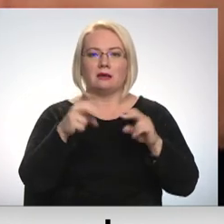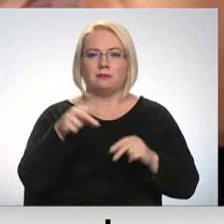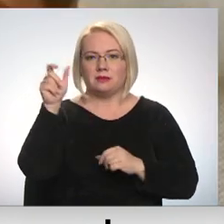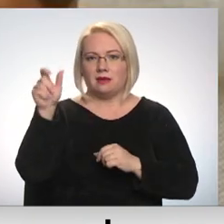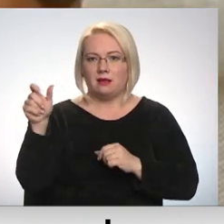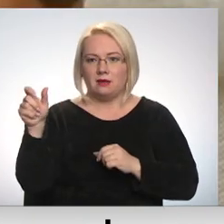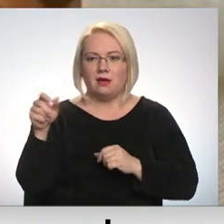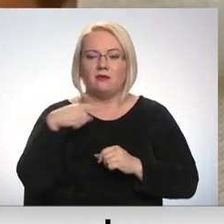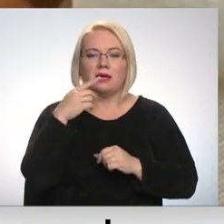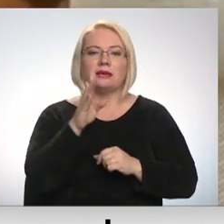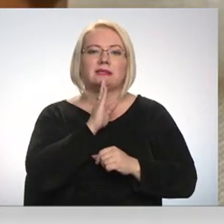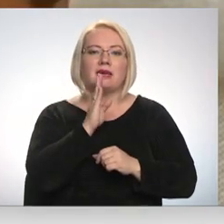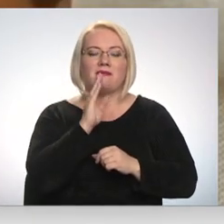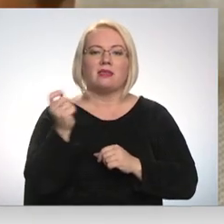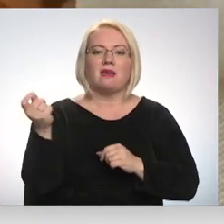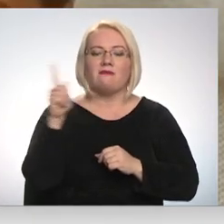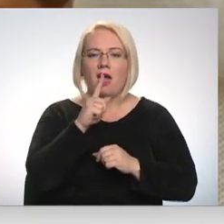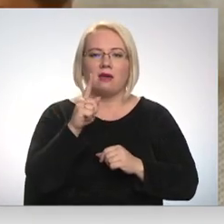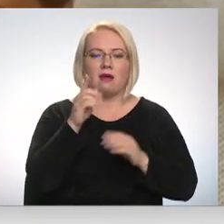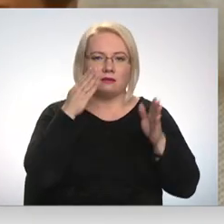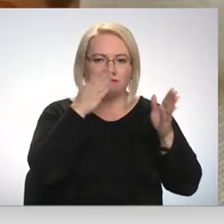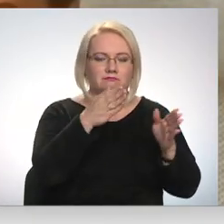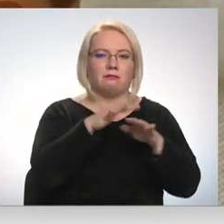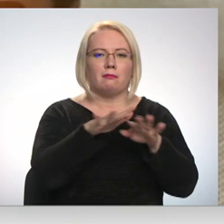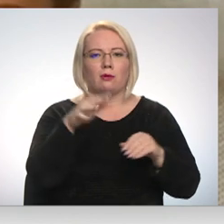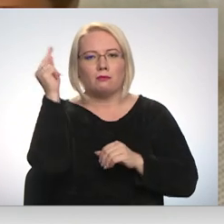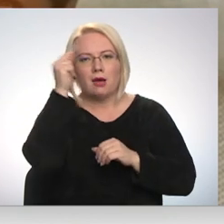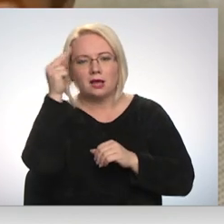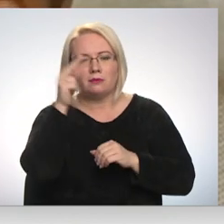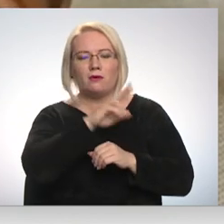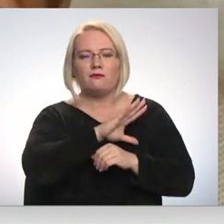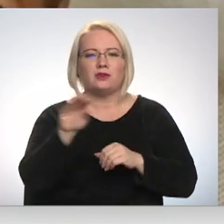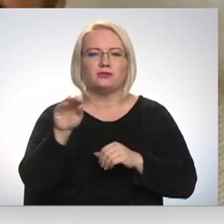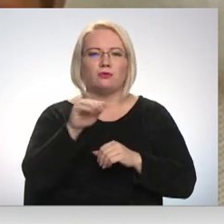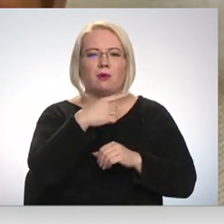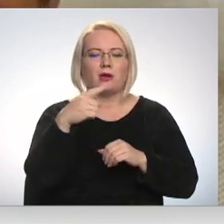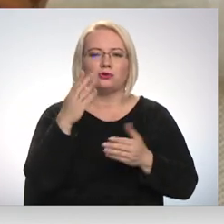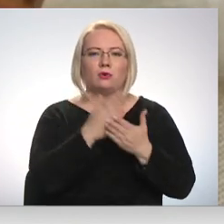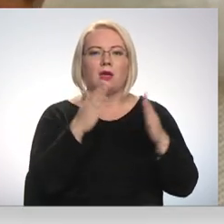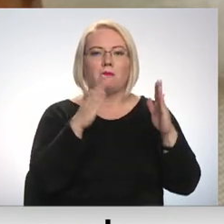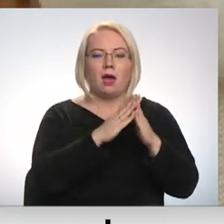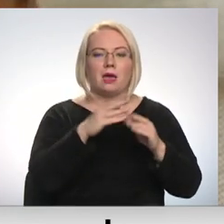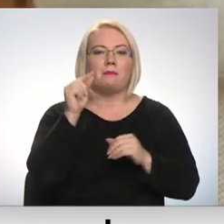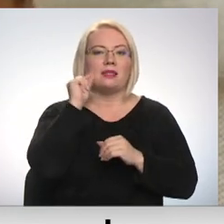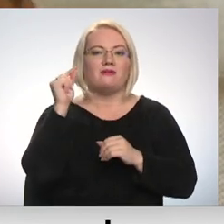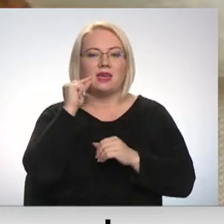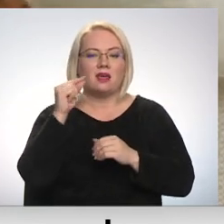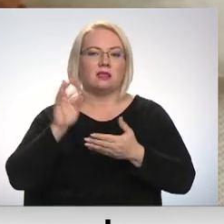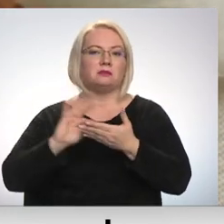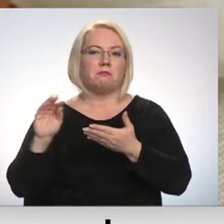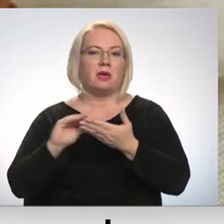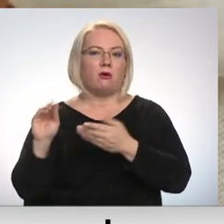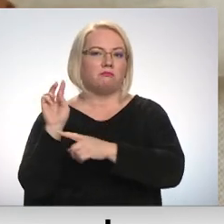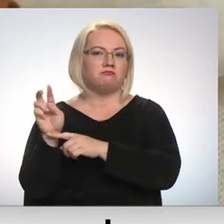vairāk, ka sievieti vairāk rūpējās par mācībām un par visu pārējo, kas notiek mājās, vīrietis iespējams var vairāk parādīties birojām.